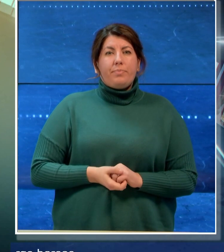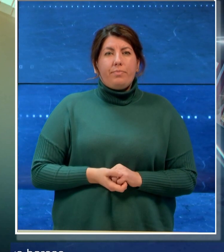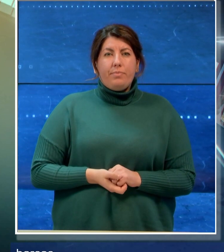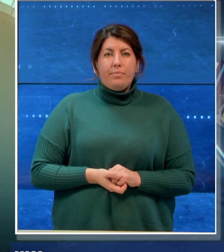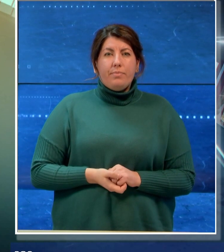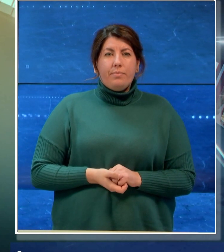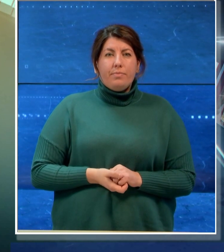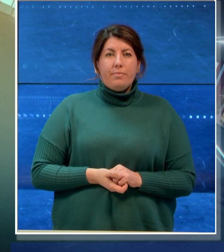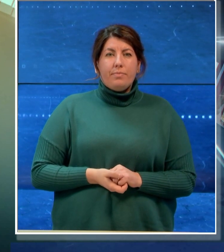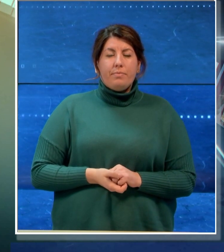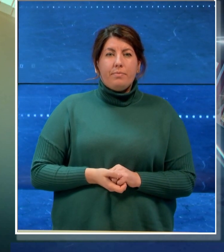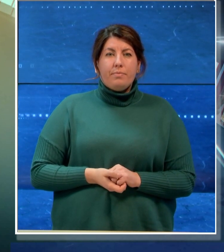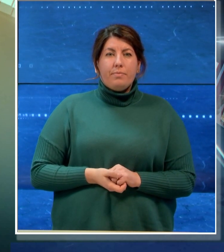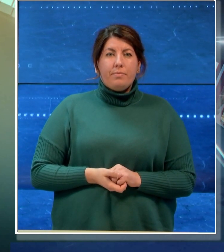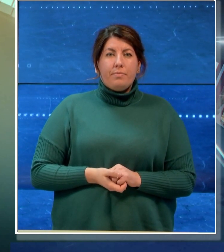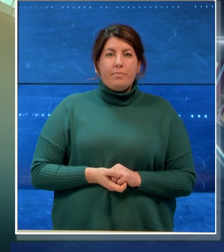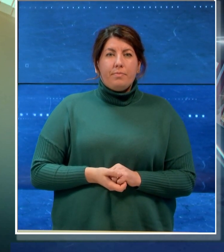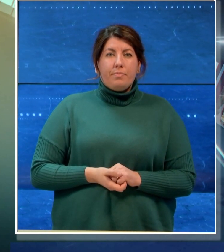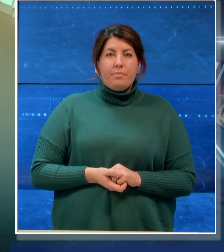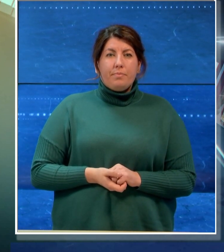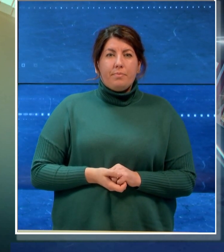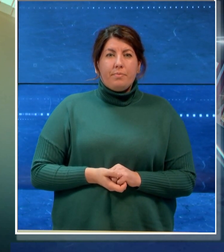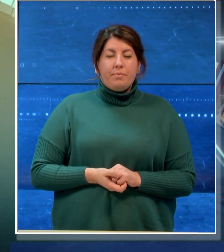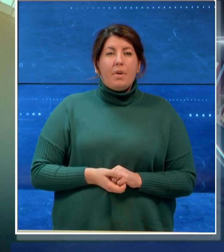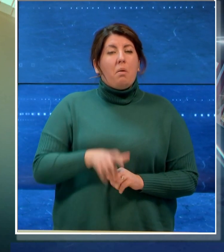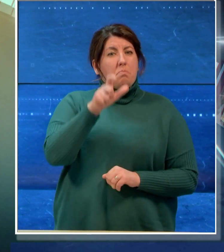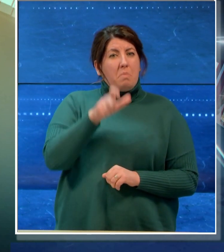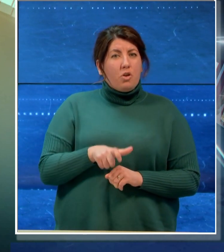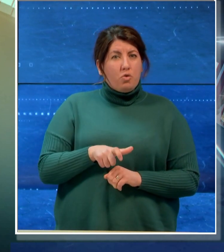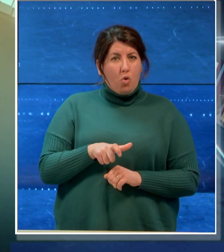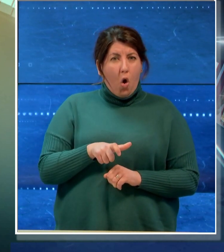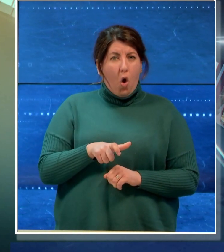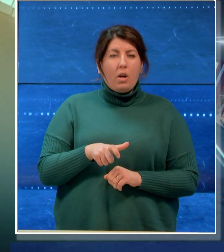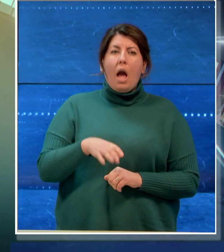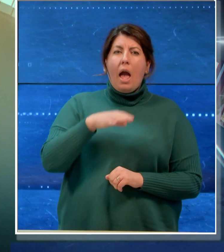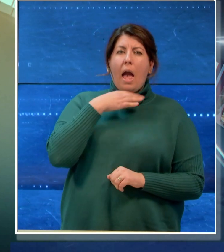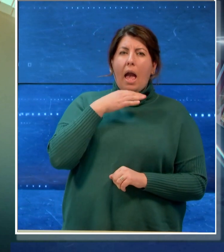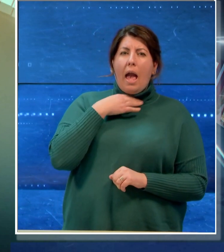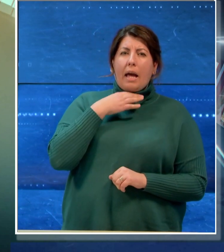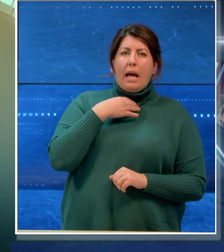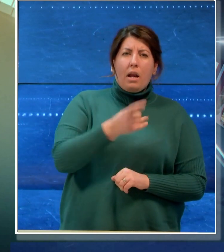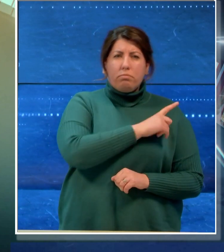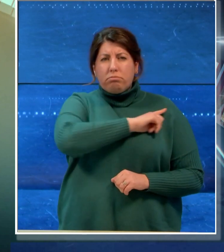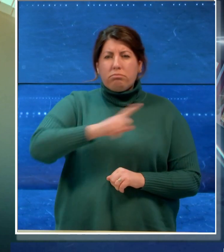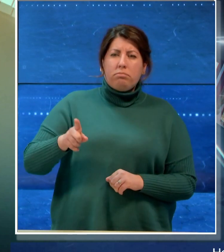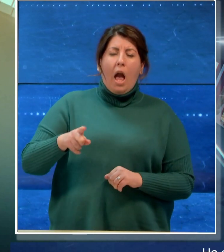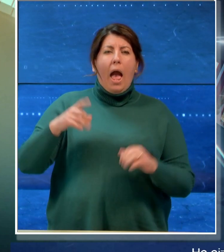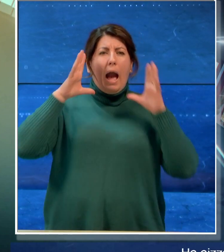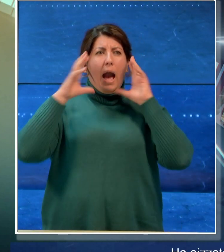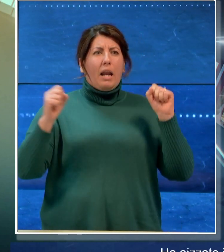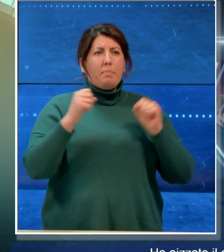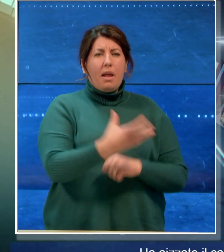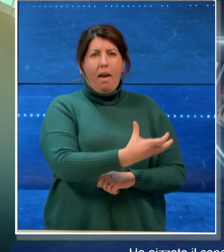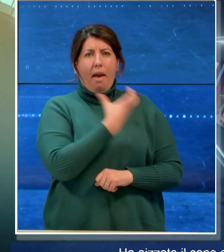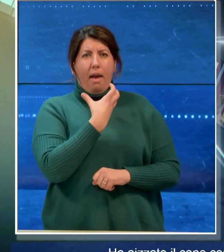ha aizzato il cane contro i carabinieri in un controllo ed è stato arrestato